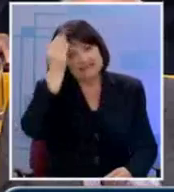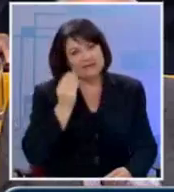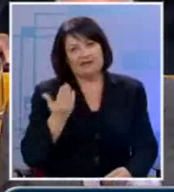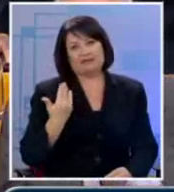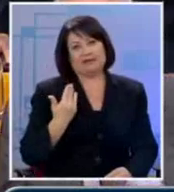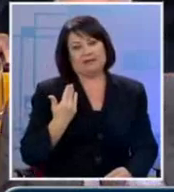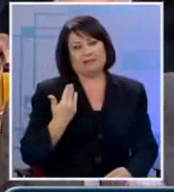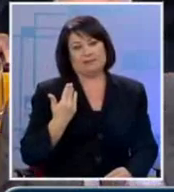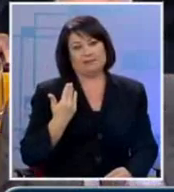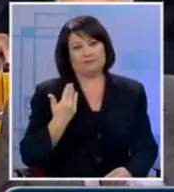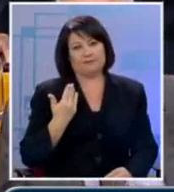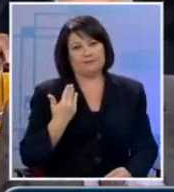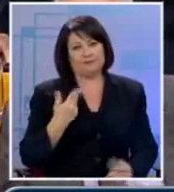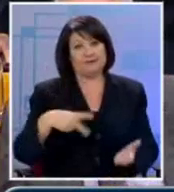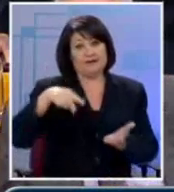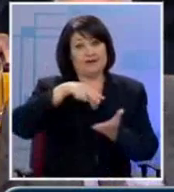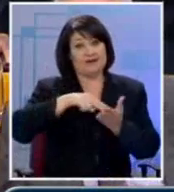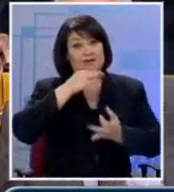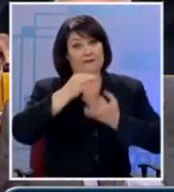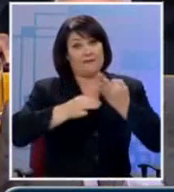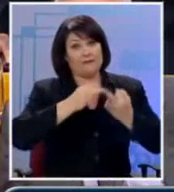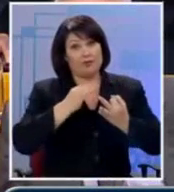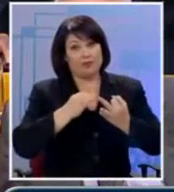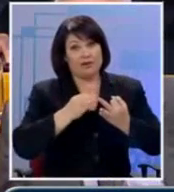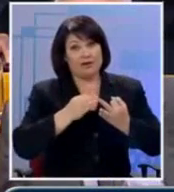προηγουμένος, από το βήμα της Βουλής,